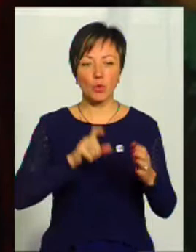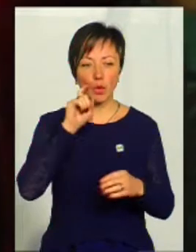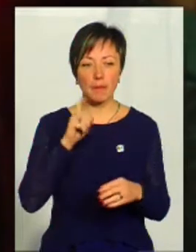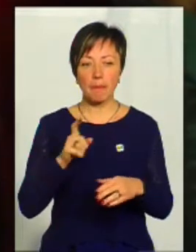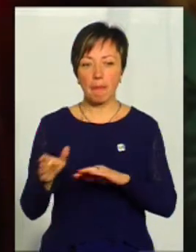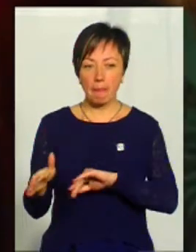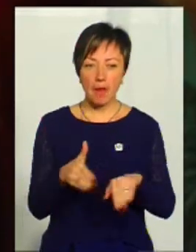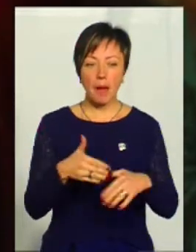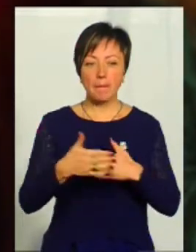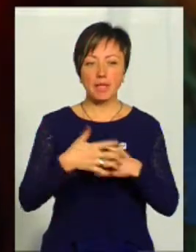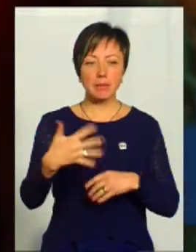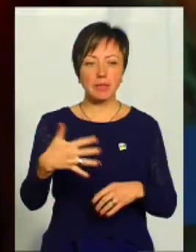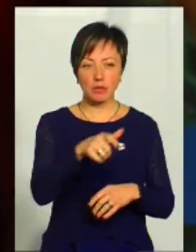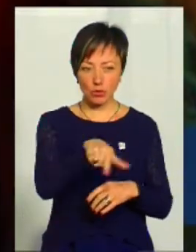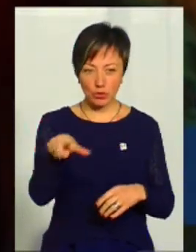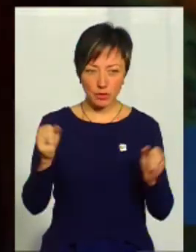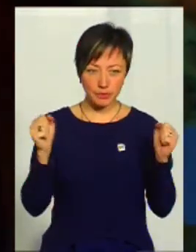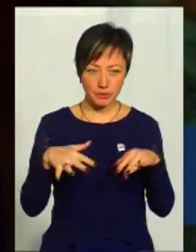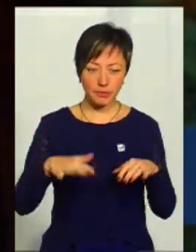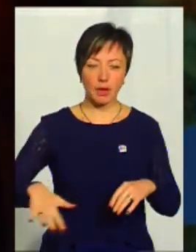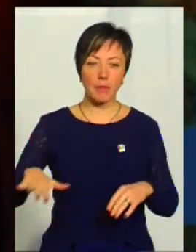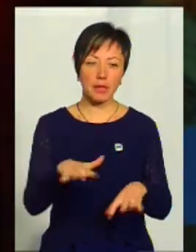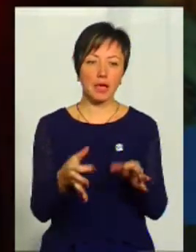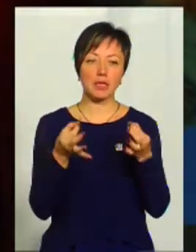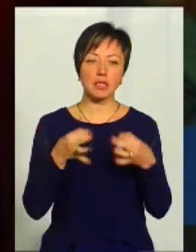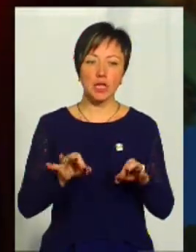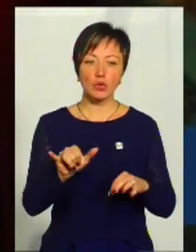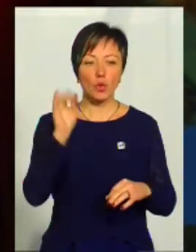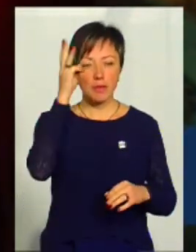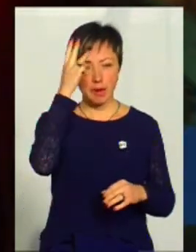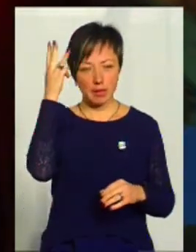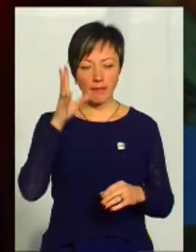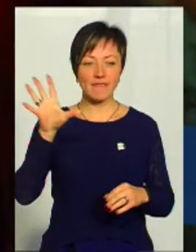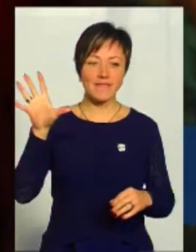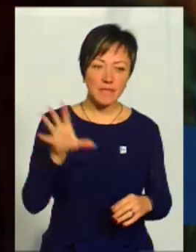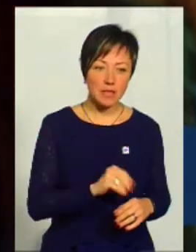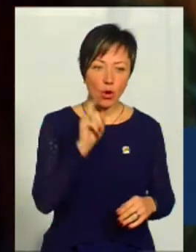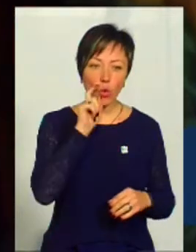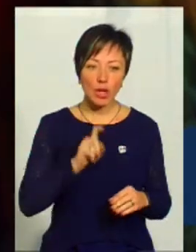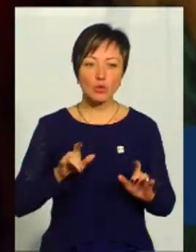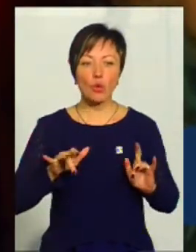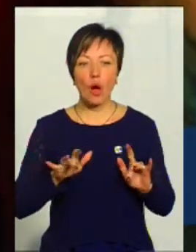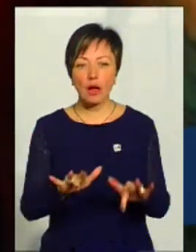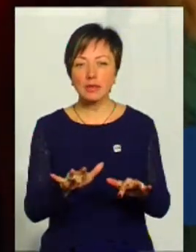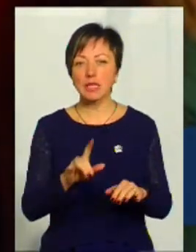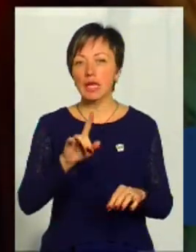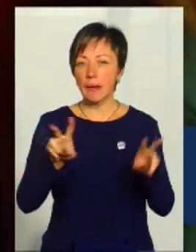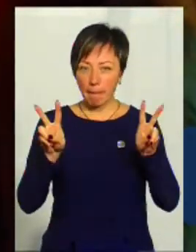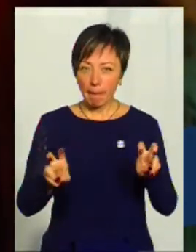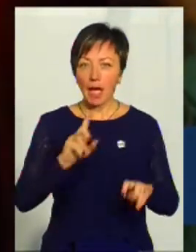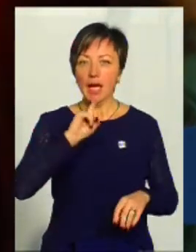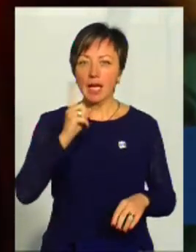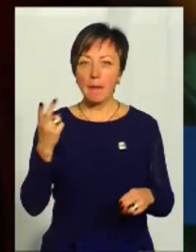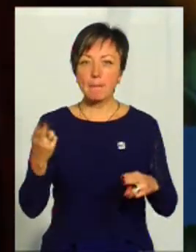Близько п'ятидесяти чоловік зібрались на Майдані Незалежності у Хмельницької на всеукраїнську акцію «Рік без